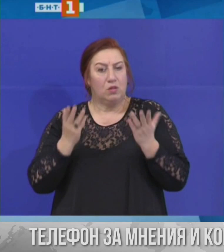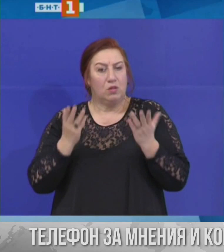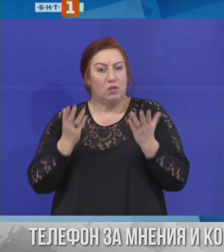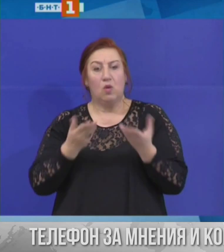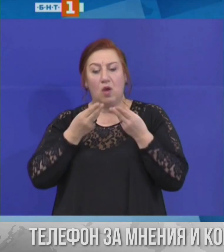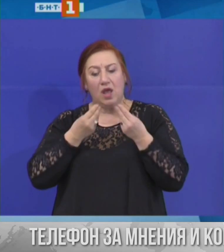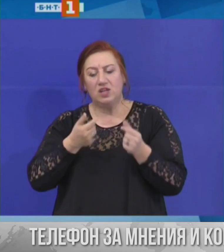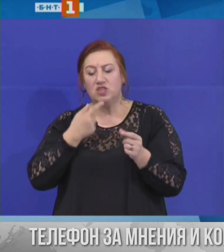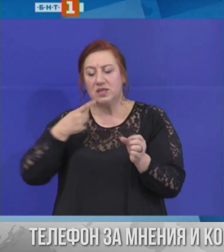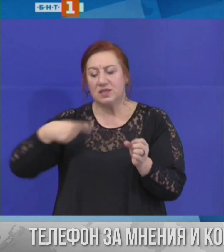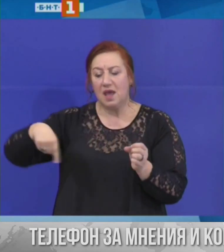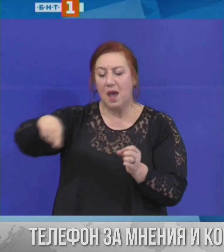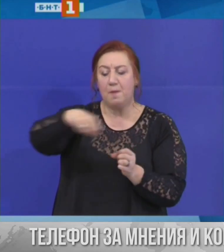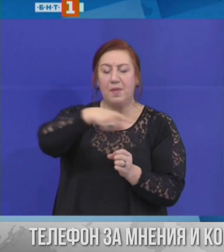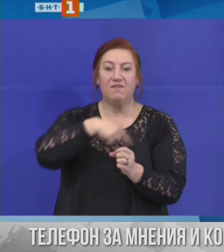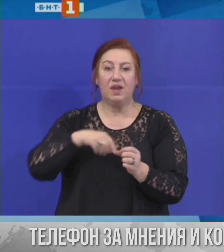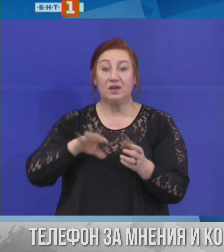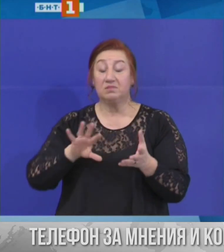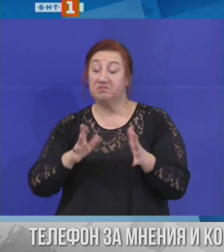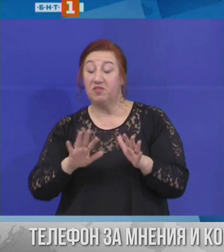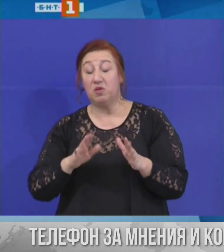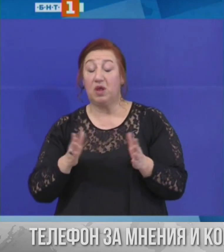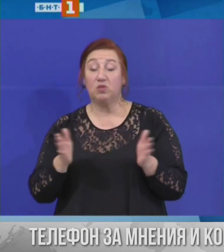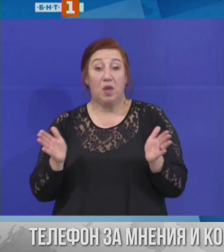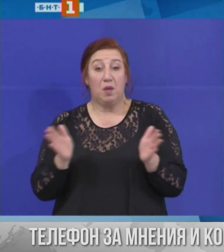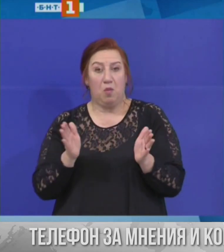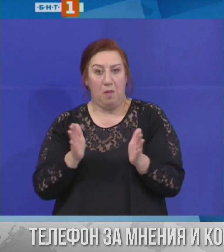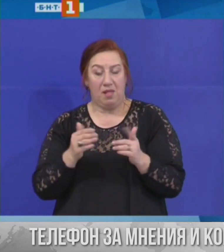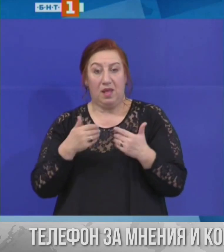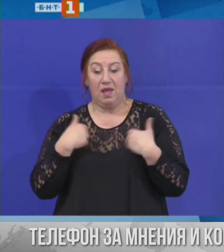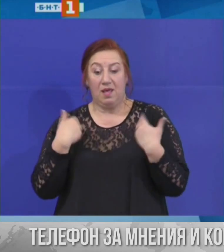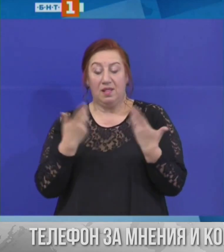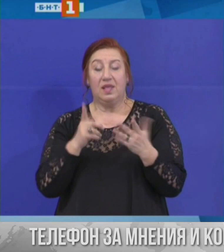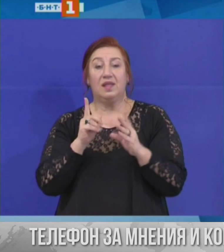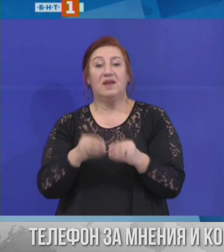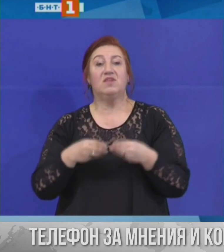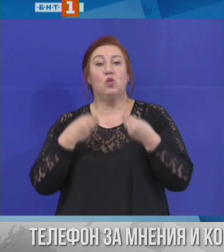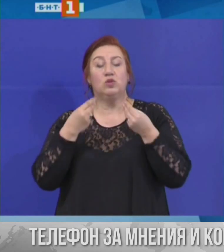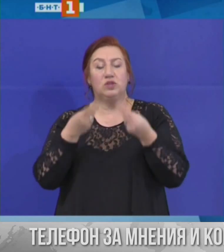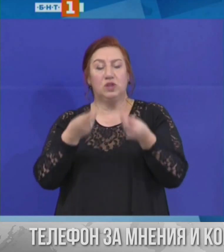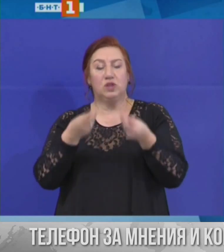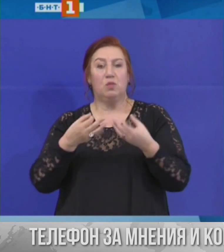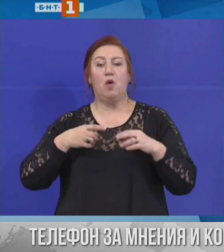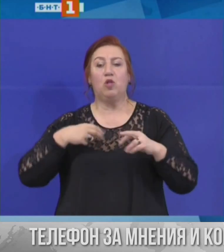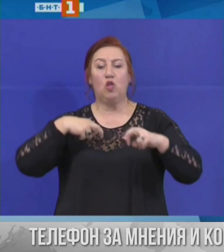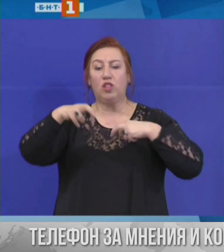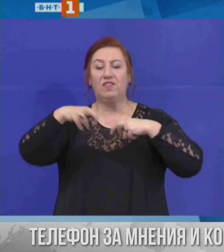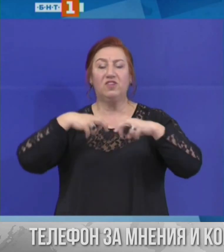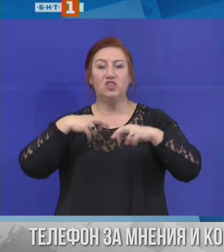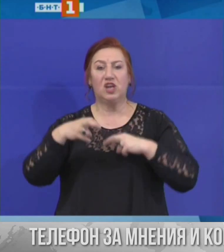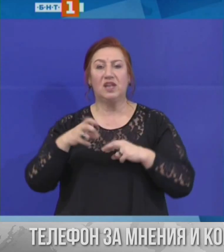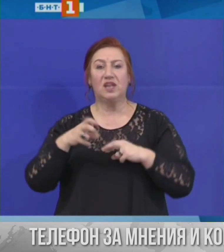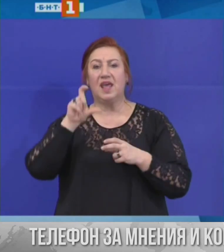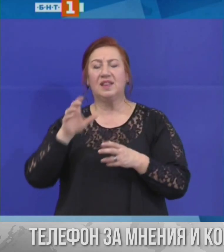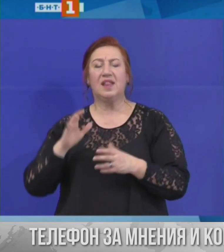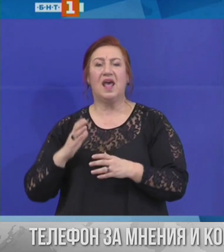грижата за периферията е сякаш е по-малка. Ние трябва да осигурим свободното движение на стоки, защото има